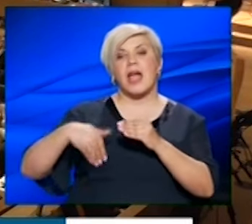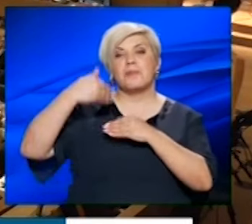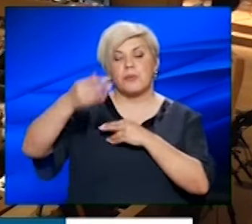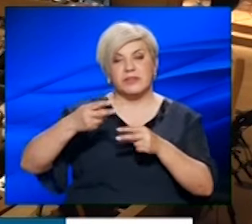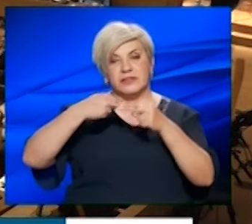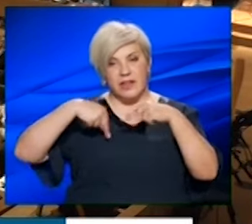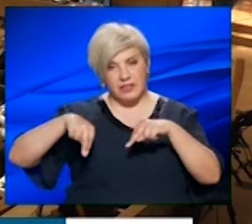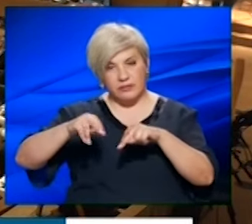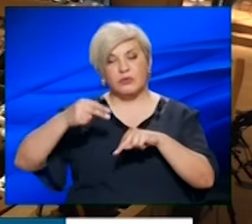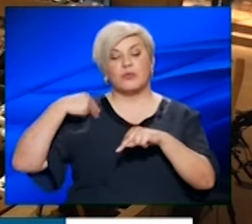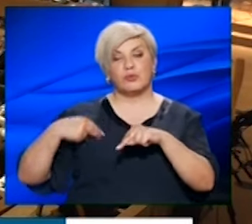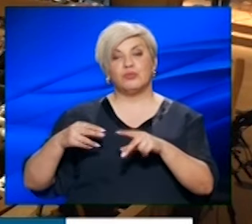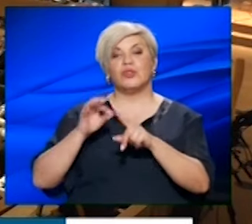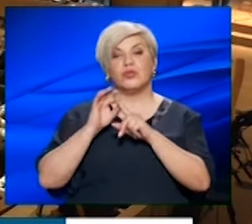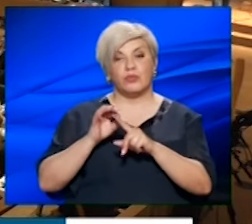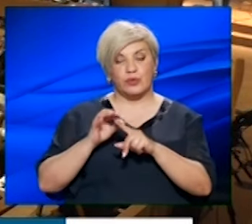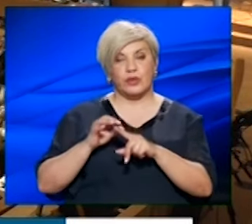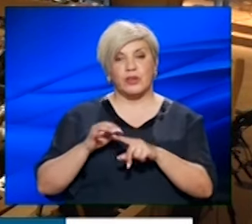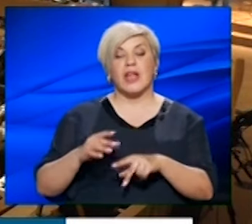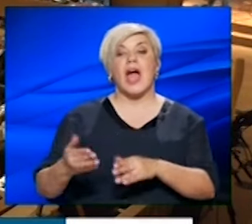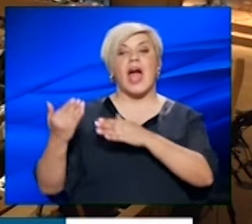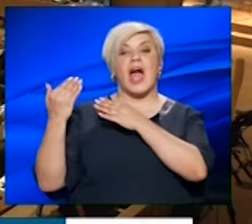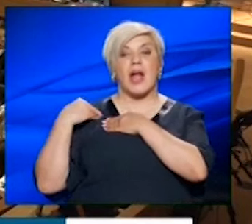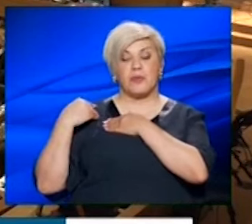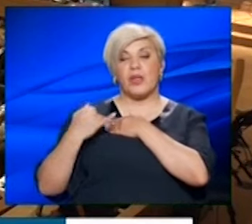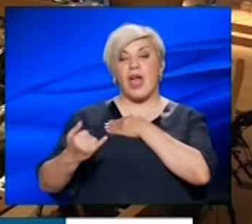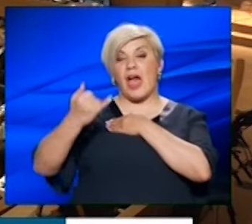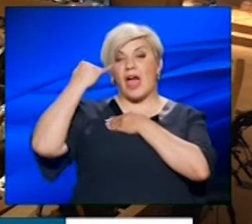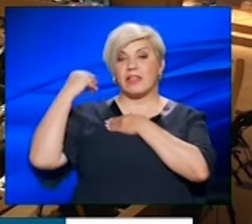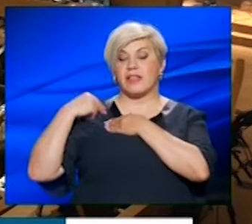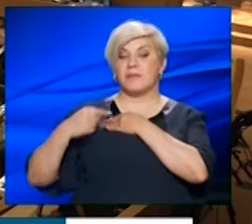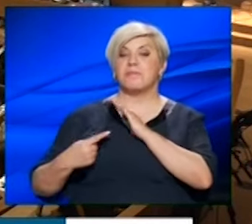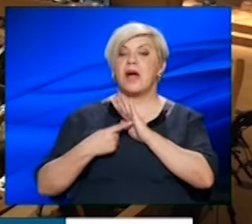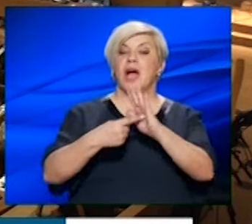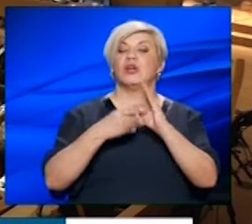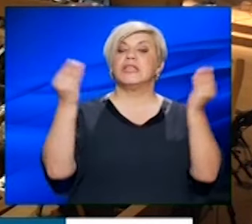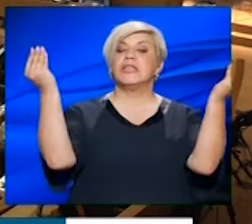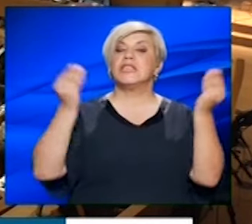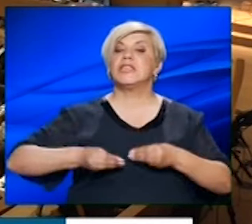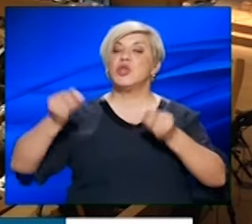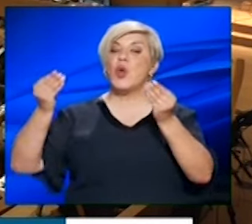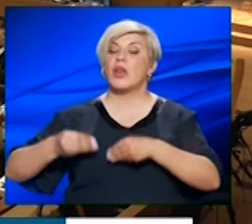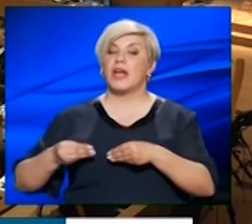συνεδρίαση του Δημοτικού Συμβουλίου, που η αρμόδια κυρία Αντιδήμαρχος παρουσίασε συνολικά